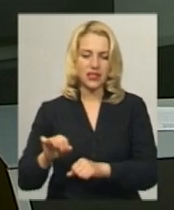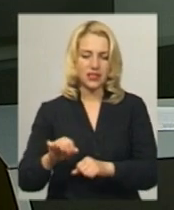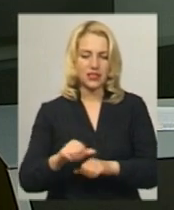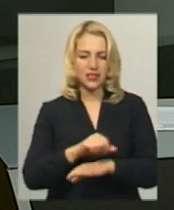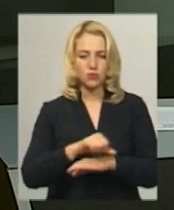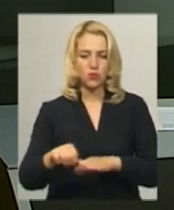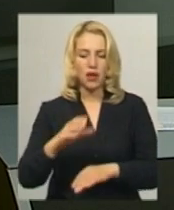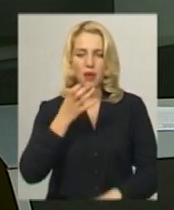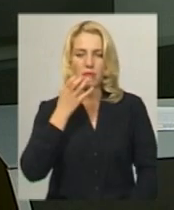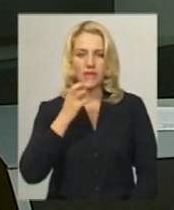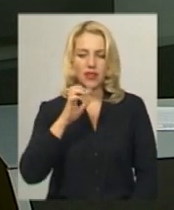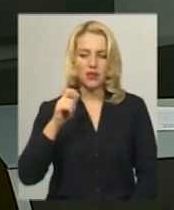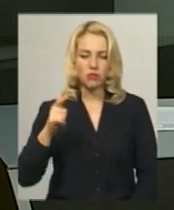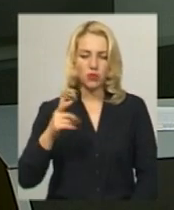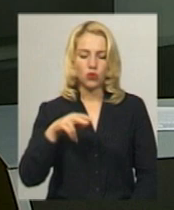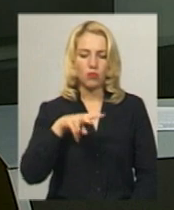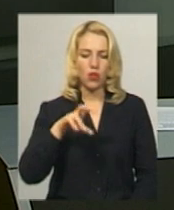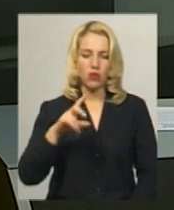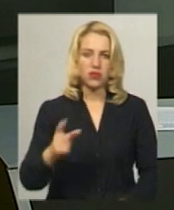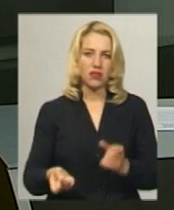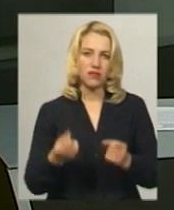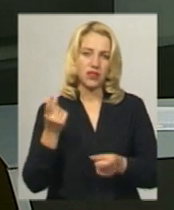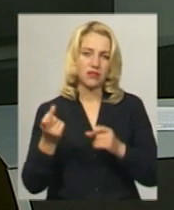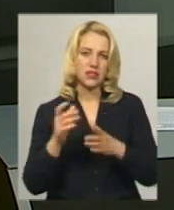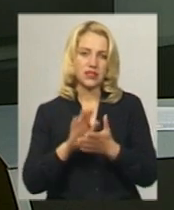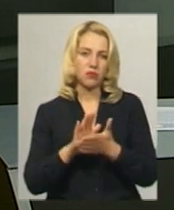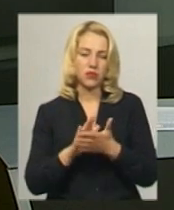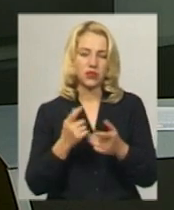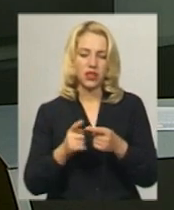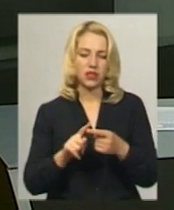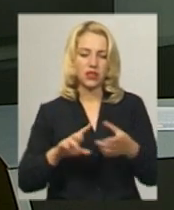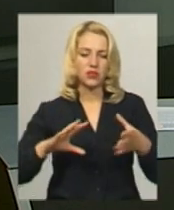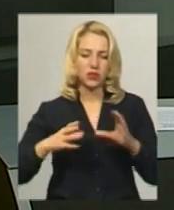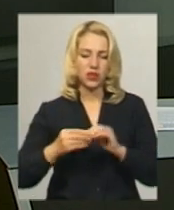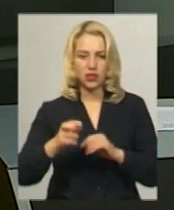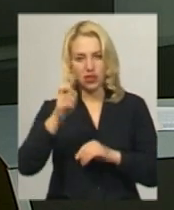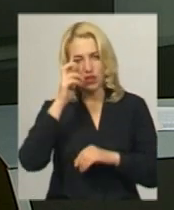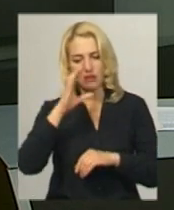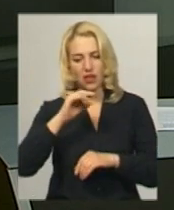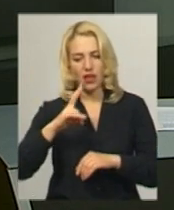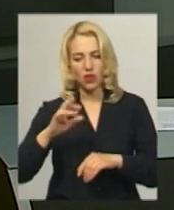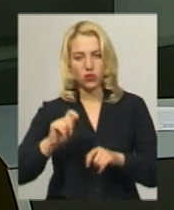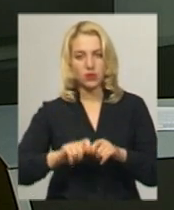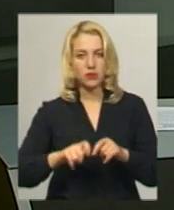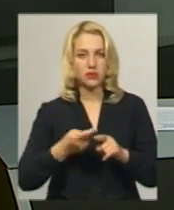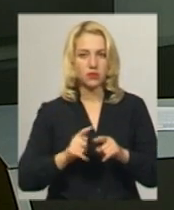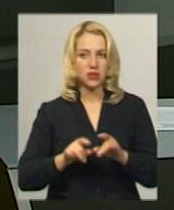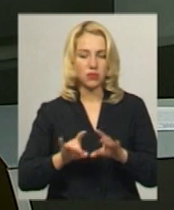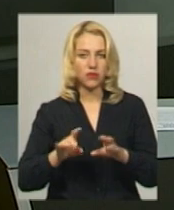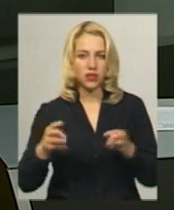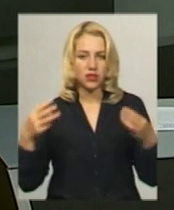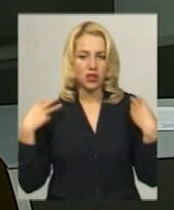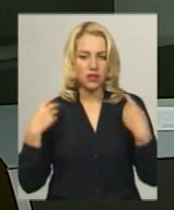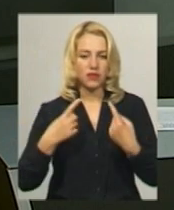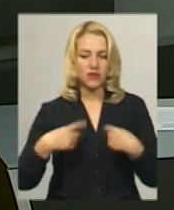Південний Бух та Плоска виявлено забруднення. Такі результати оприлюднила Державна екологічна інспекція. Про це повідомила начальник